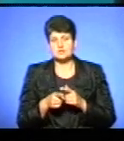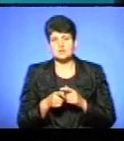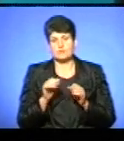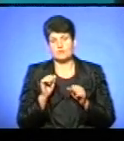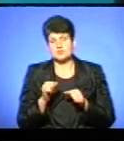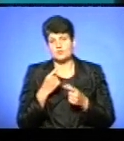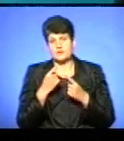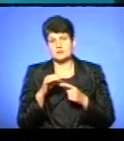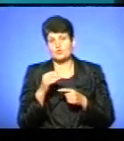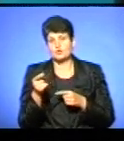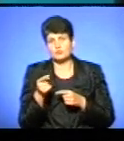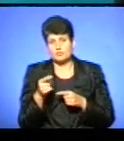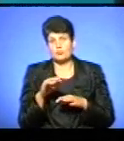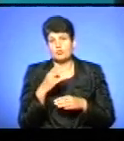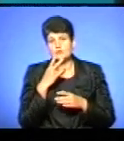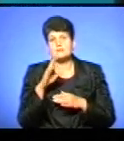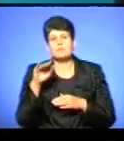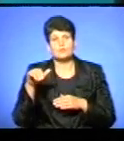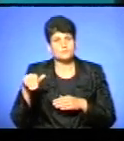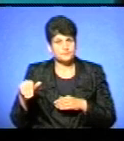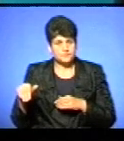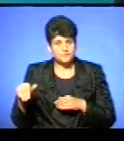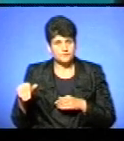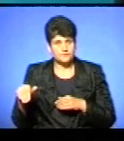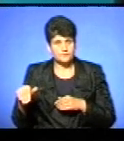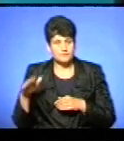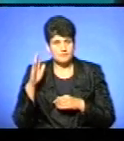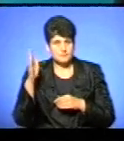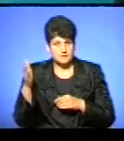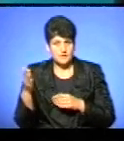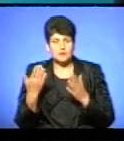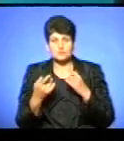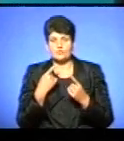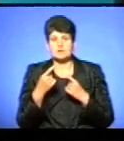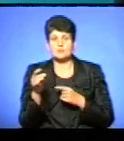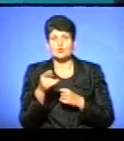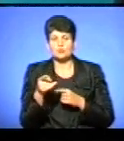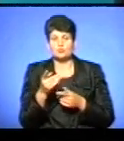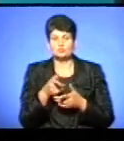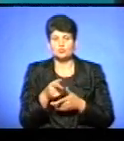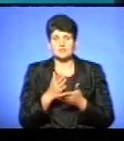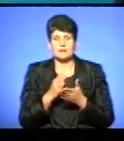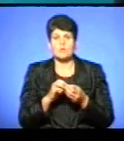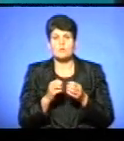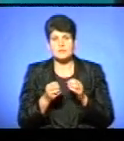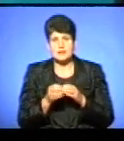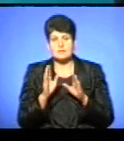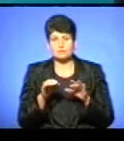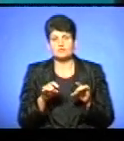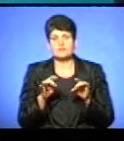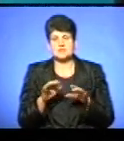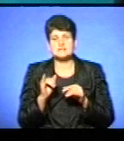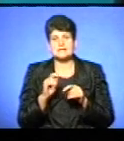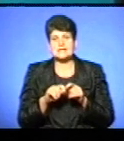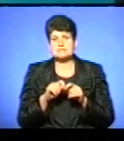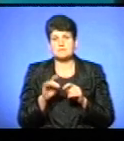в Тернополі, побачимо згодом. Але так щодо Тернополі, якщо ми розуміємо, що тут є проблема, будуть вирішувати інспектори,